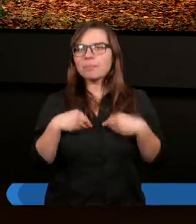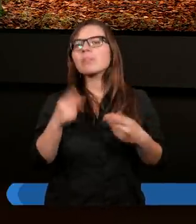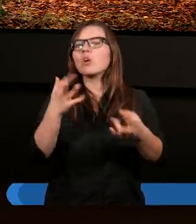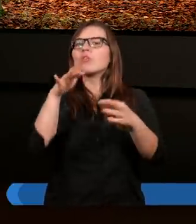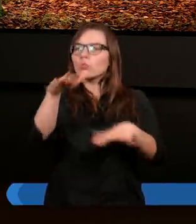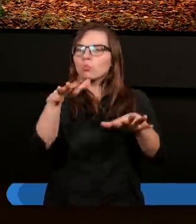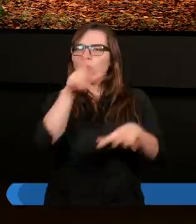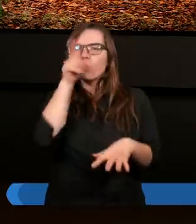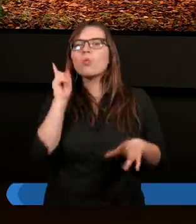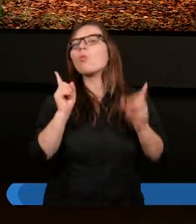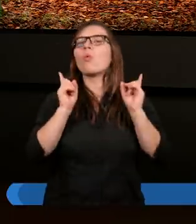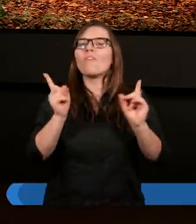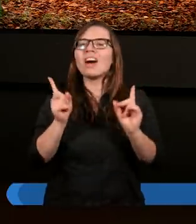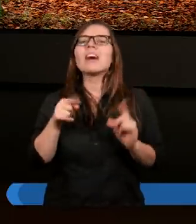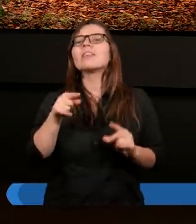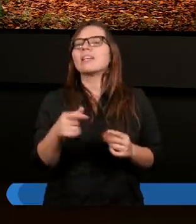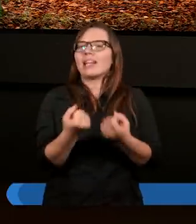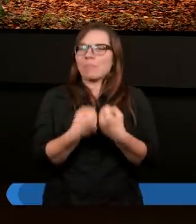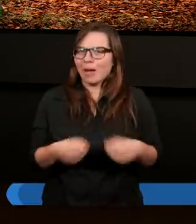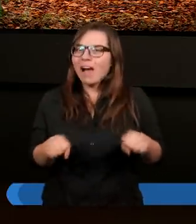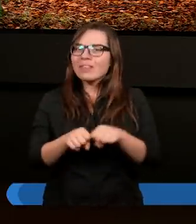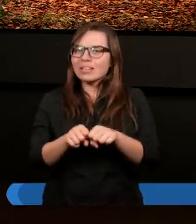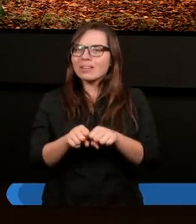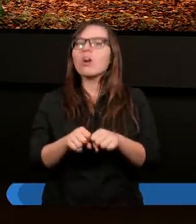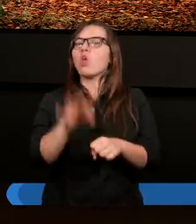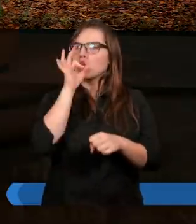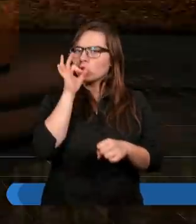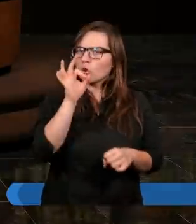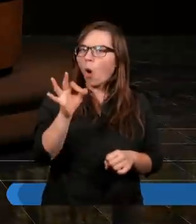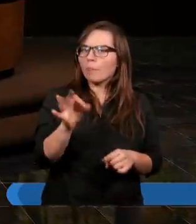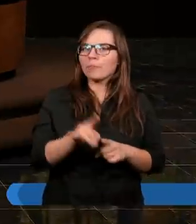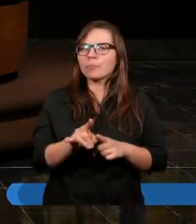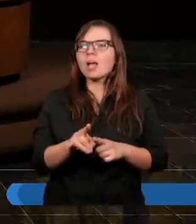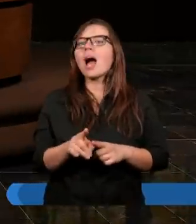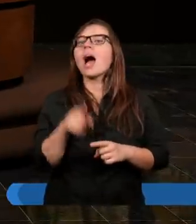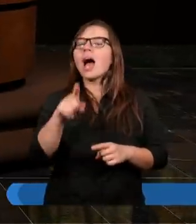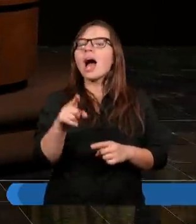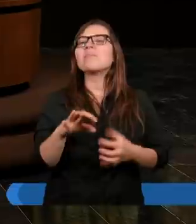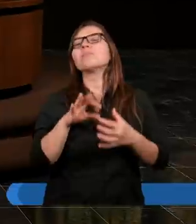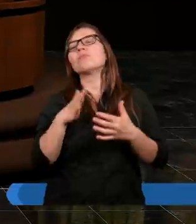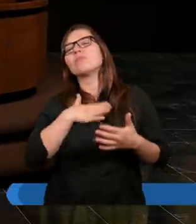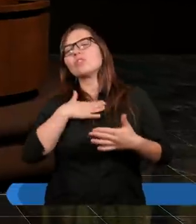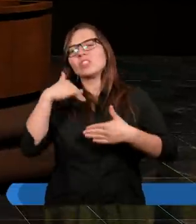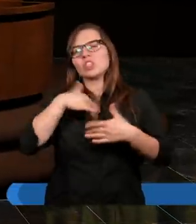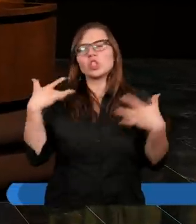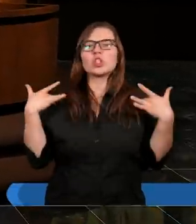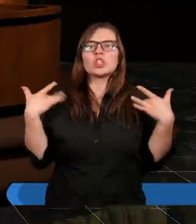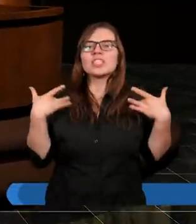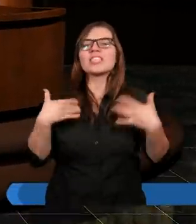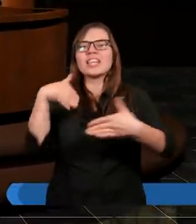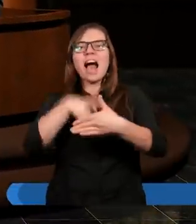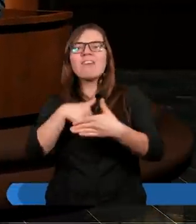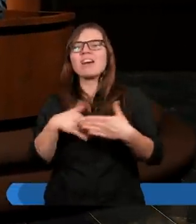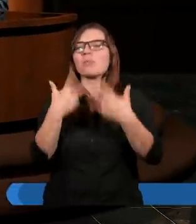uważa się za sprawiedliwych, dobrych, patrząc na swoje życie, na swoje